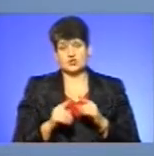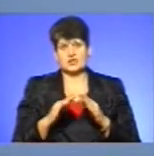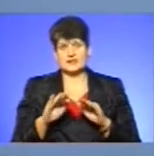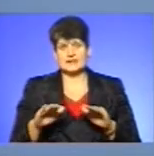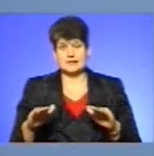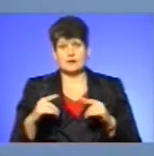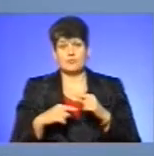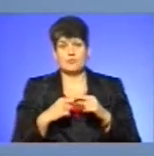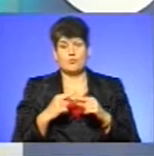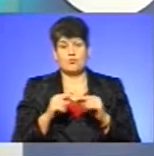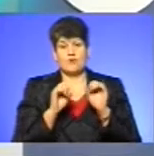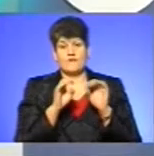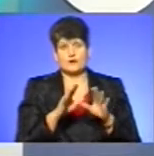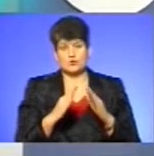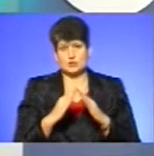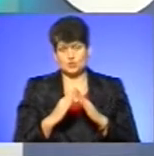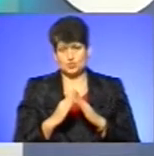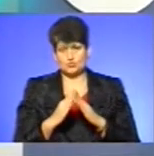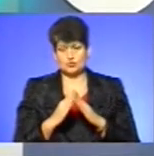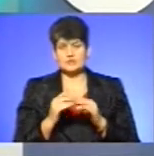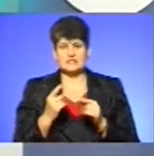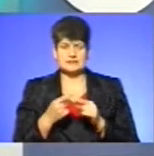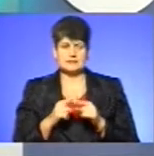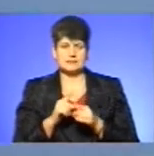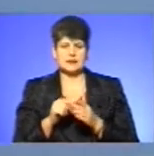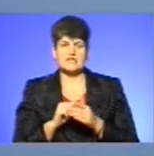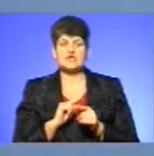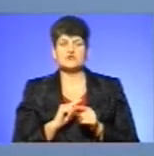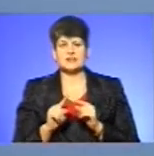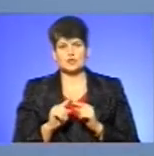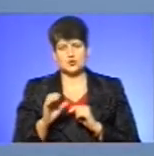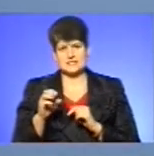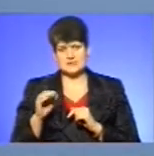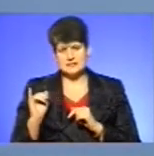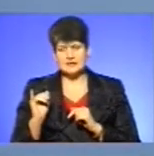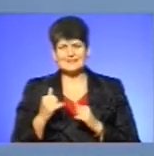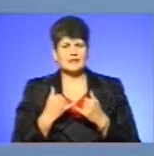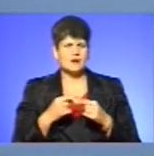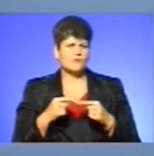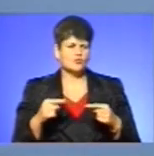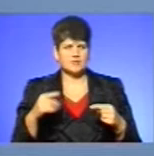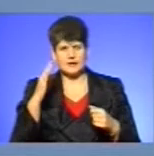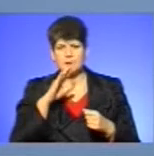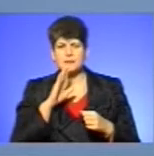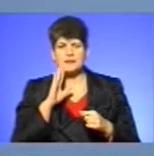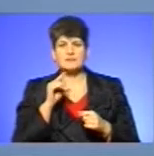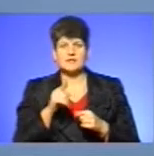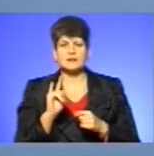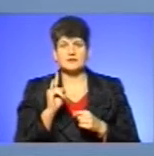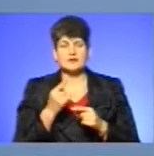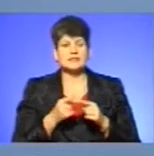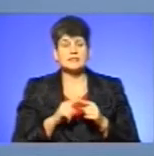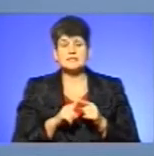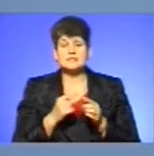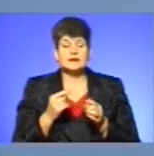Тобто це питання в швидкості, як швидко буде знайдені дітей? Я думаю, що для будь-яких батьків їхній дитина – це безцінне створення,